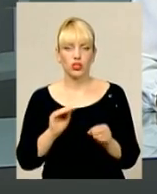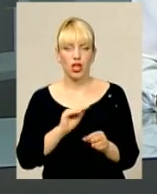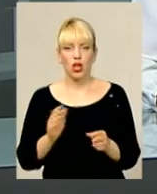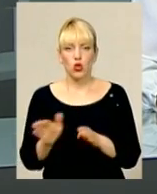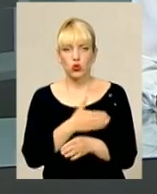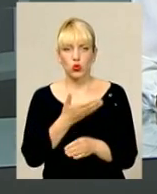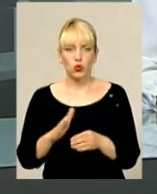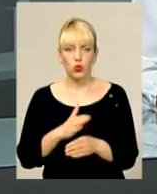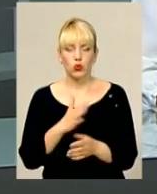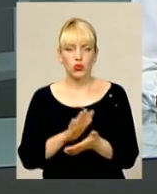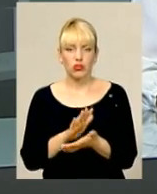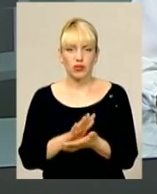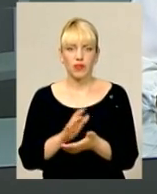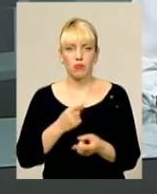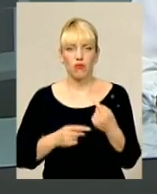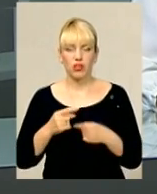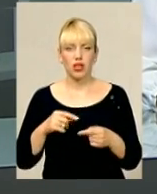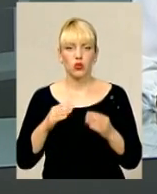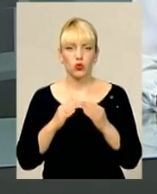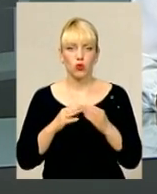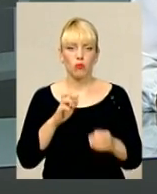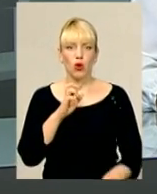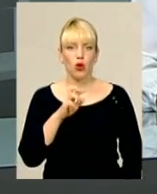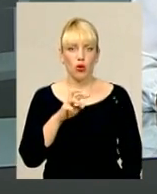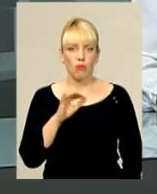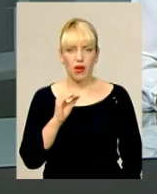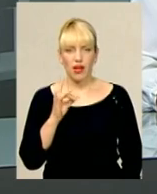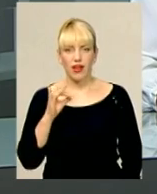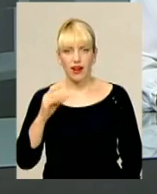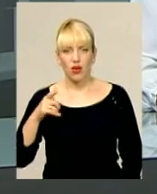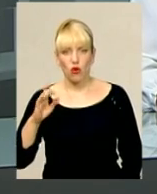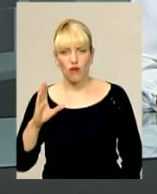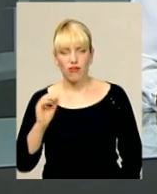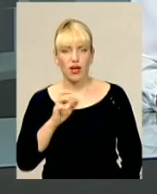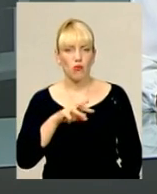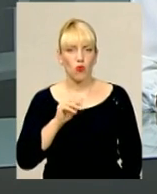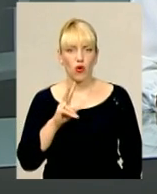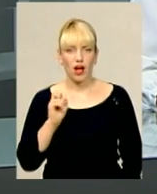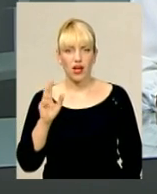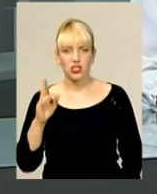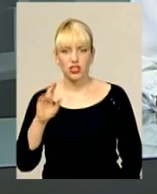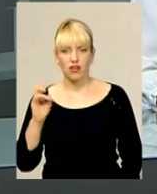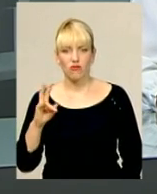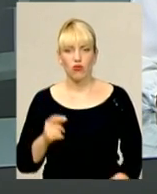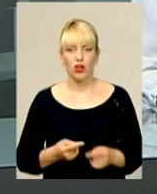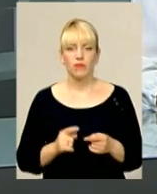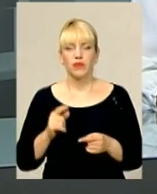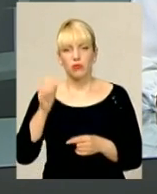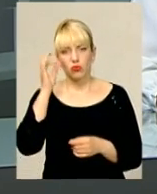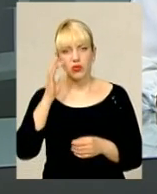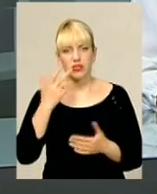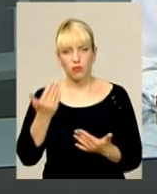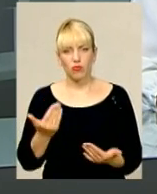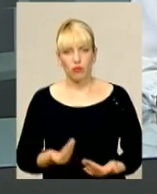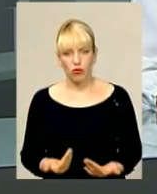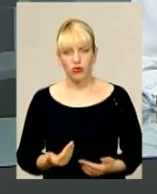повертаються додому в Мукачево або Берегово, що на Закарпатті. Загнурилася у незвичну атмосферу циганського побуту на тижні і наша знімальна